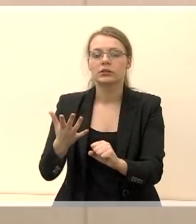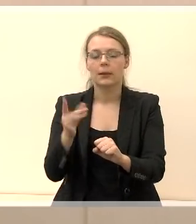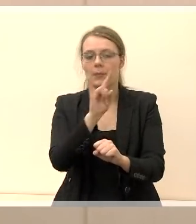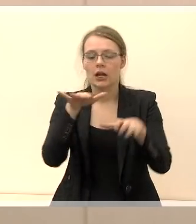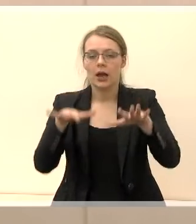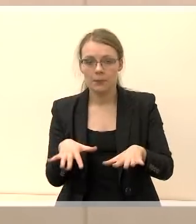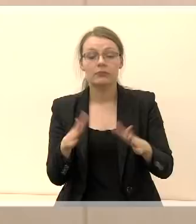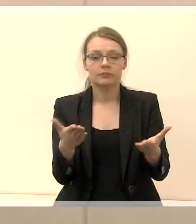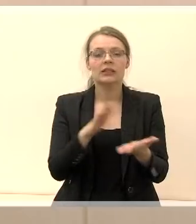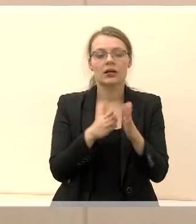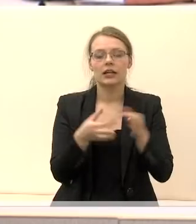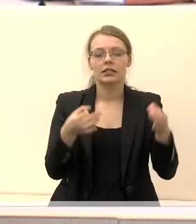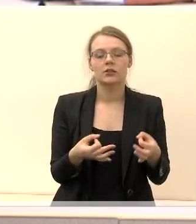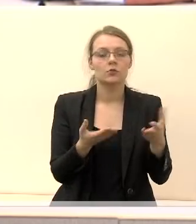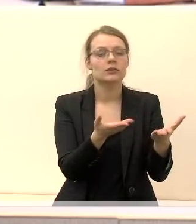Suprašom, tur kartais ingumas.